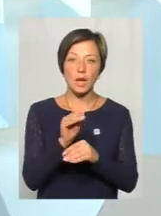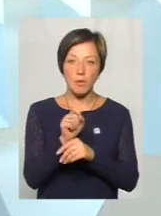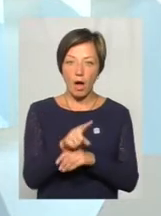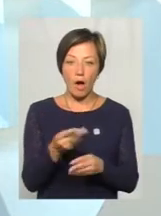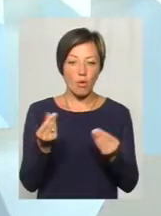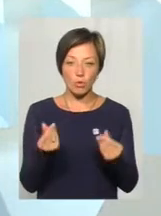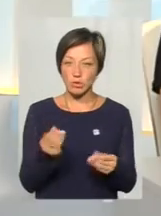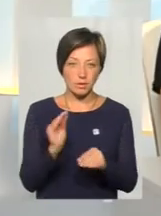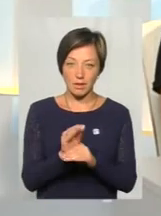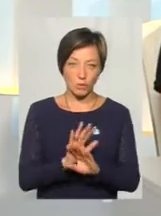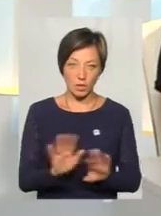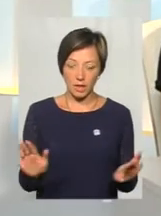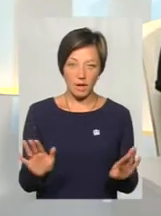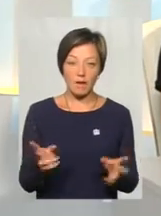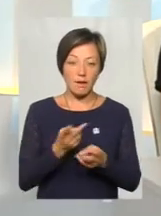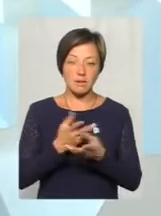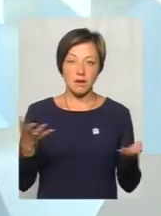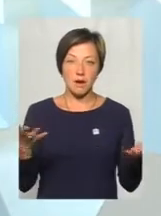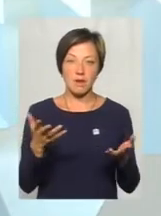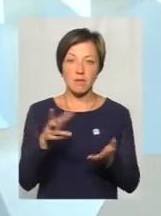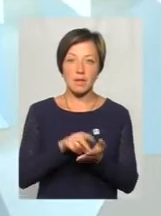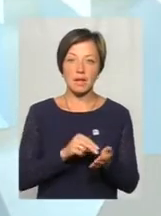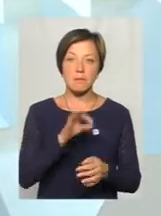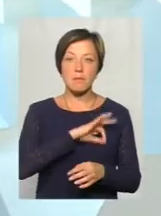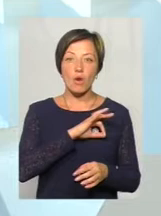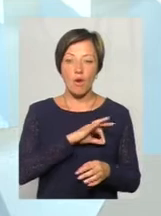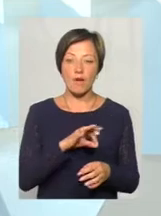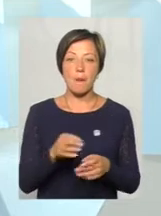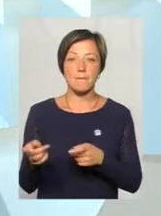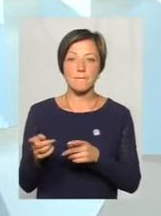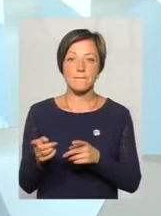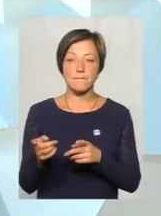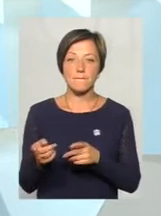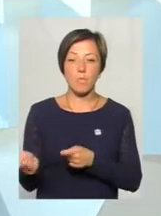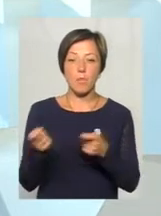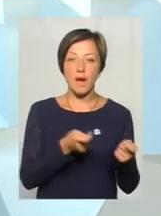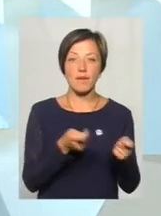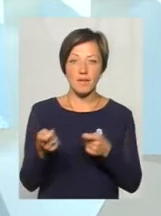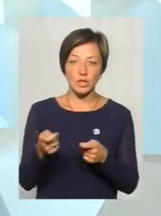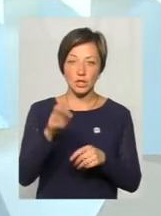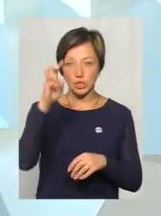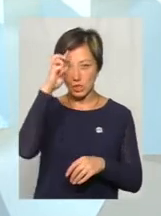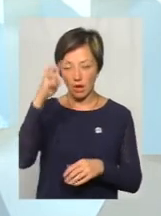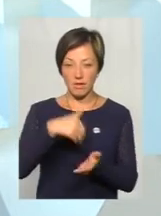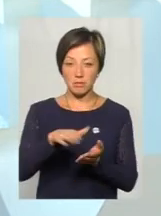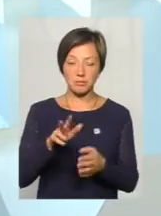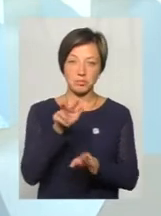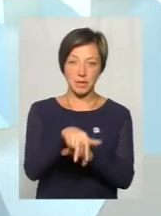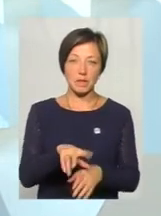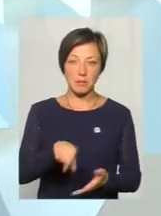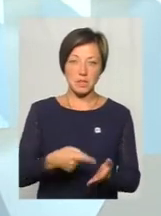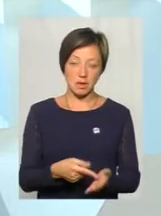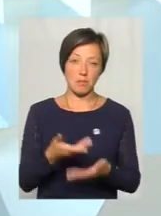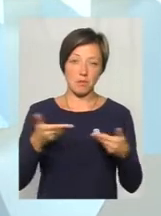а коштів не додає. Яскравий проїзд – це пільговий проїзд, який держава просто, ми вважаємо, що незаконно спіхнула на міста, і ми